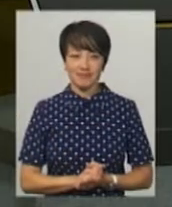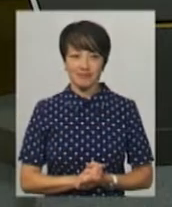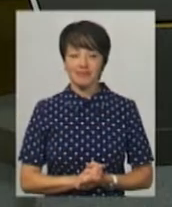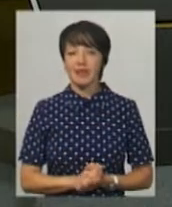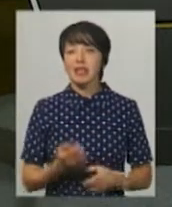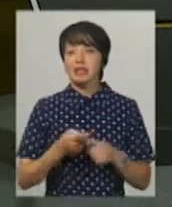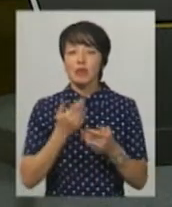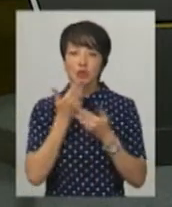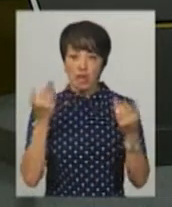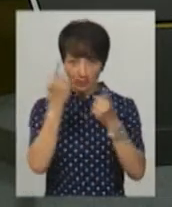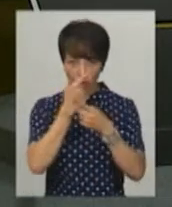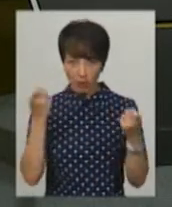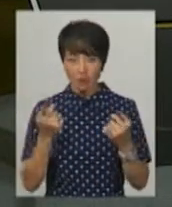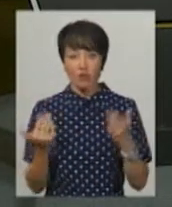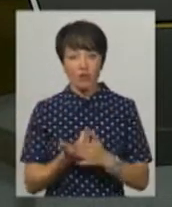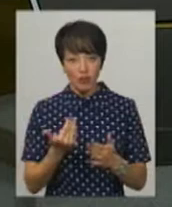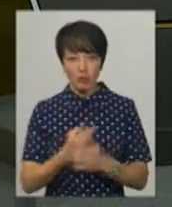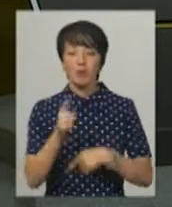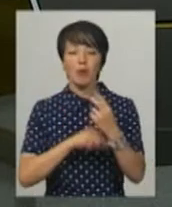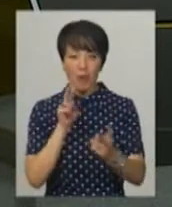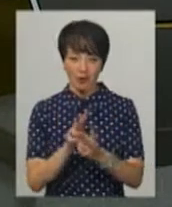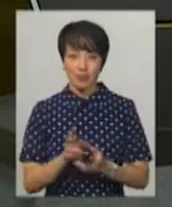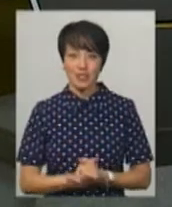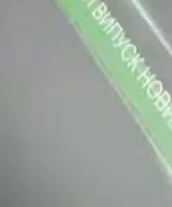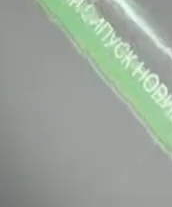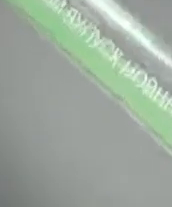Це була остання інформація цього випуску. Побачимось.